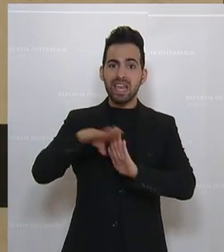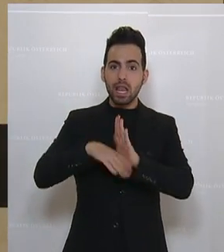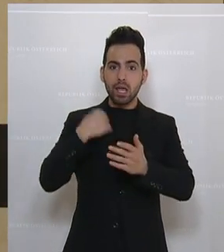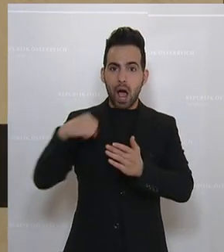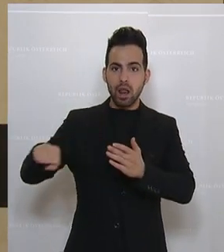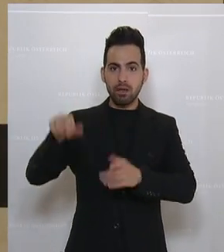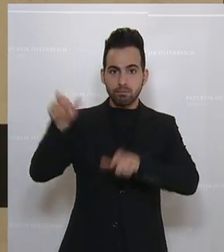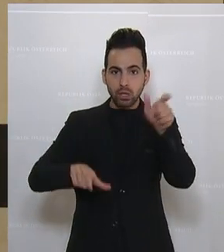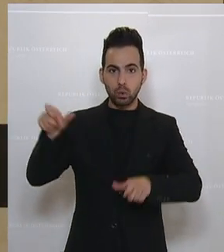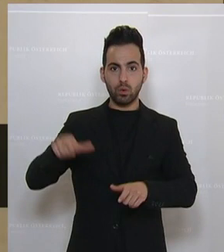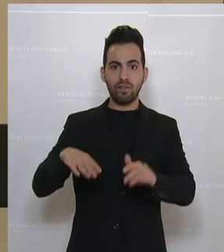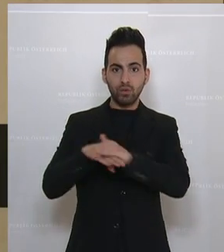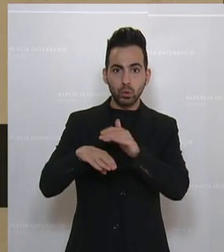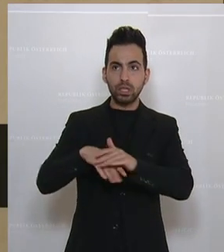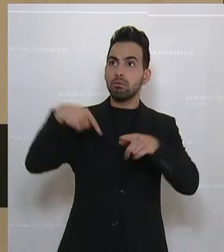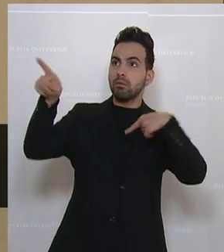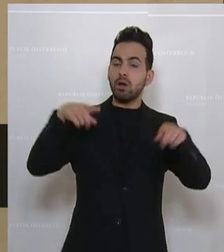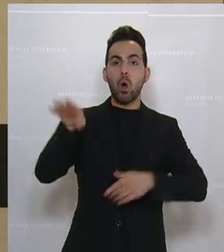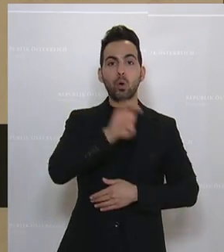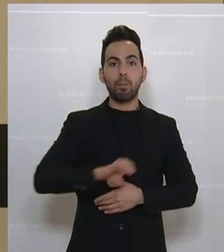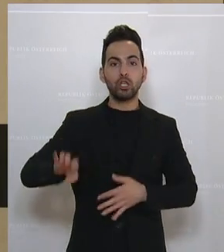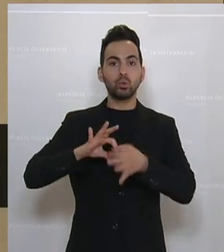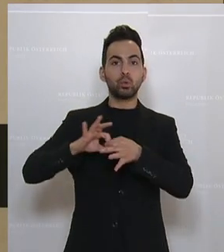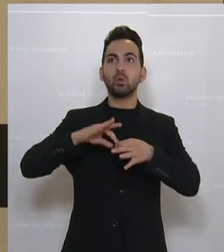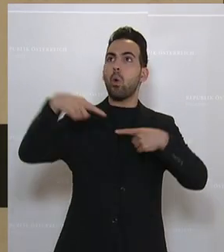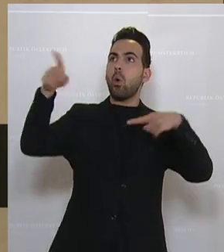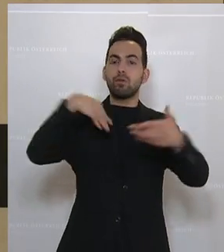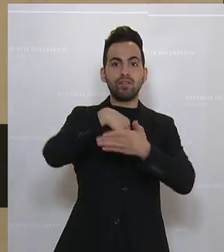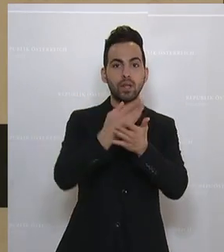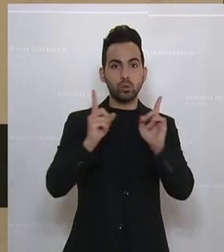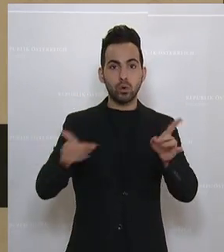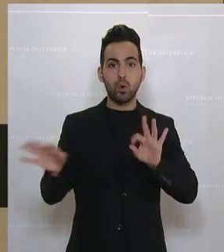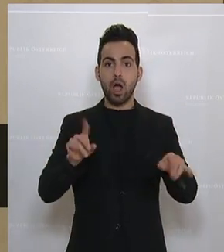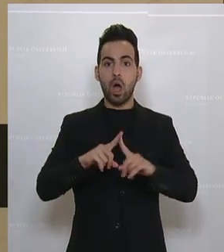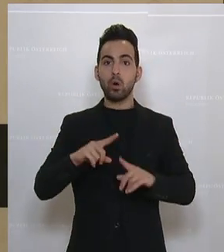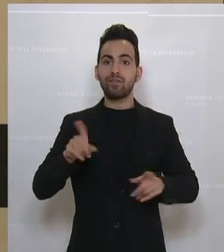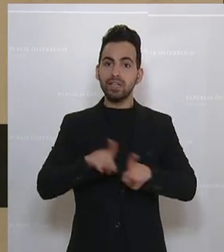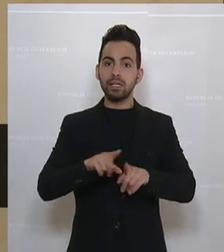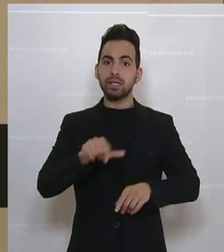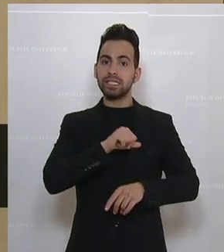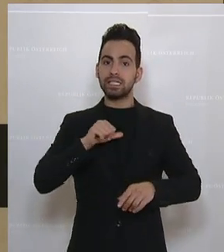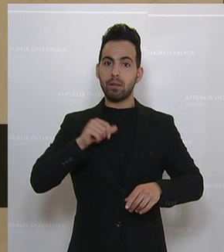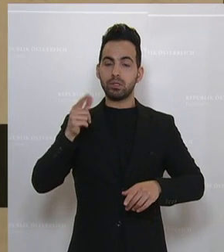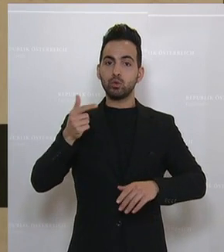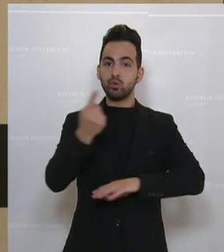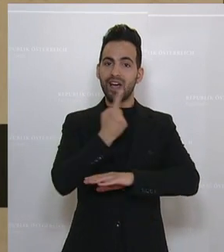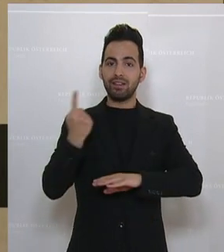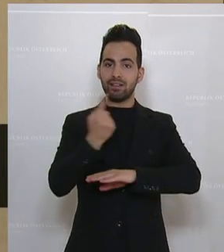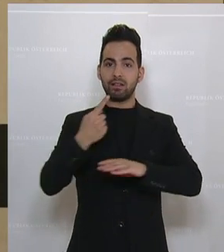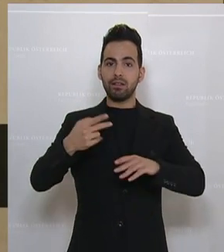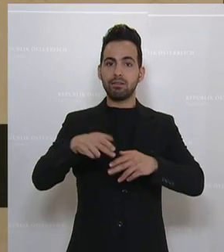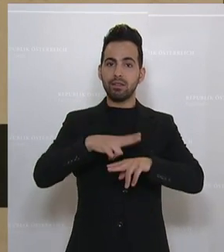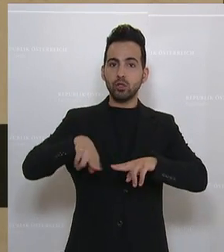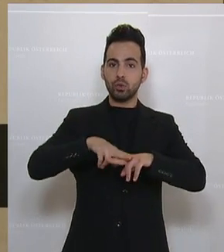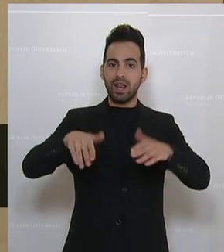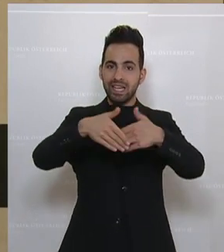gesamte Europäische Union bedeutet, aber auch im Bereich der Souveränität über unseren nationalen Grenzschutz und